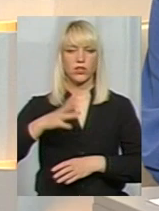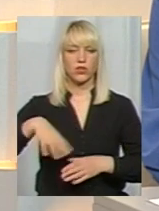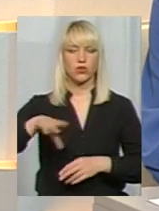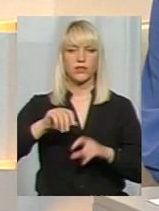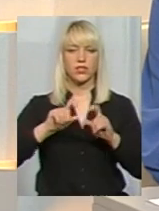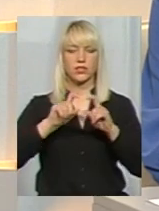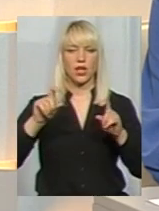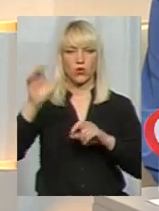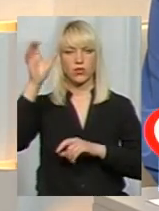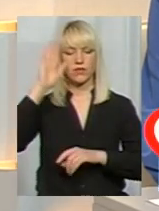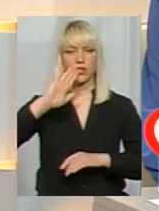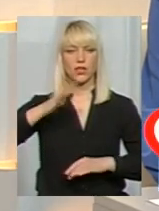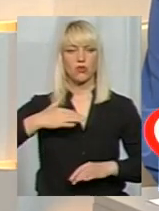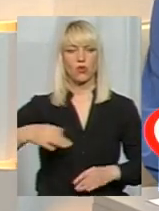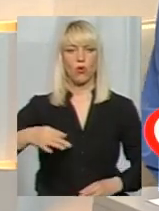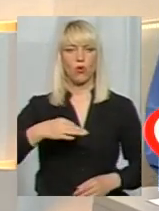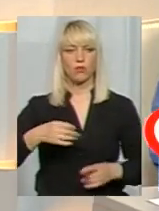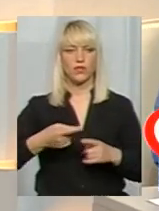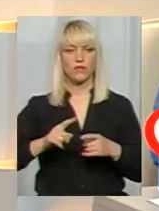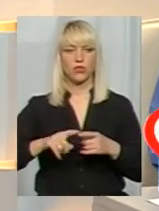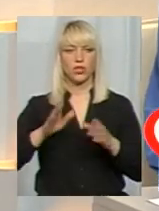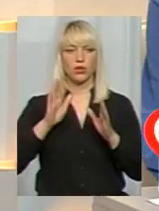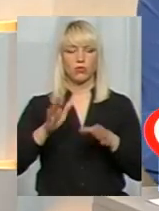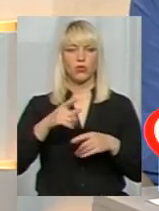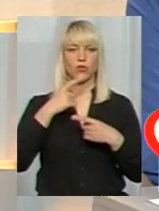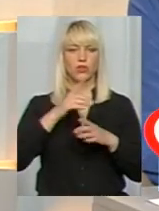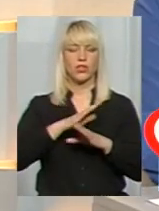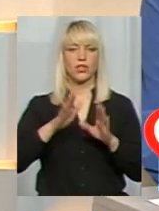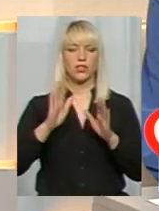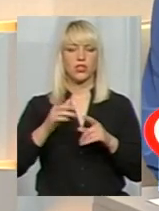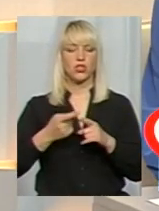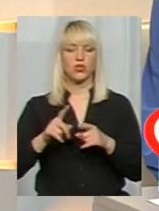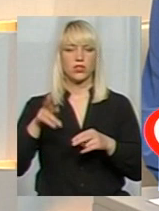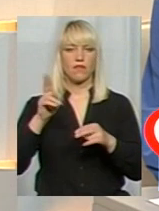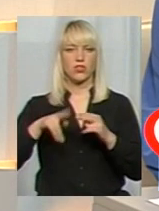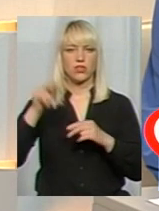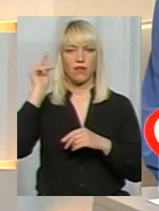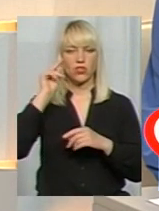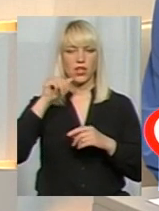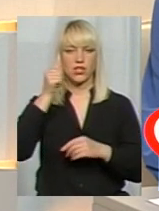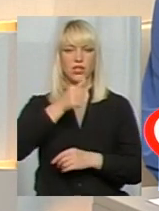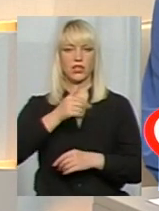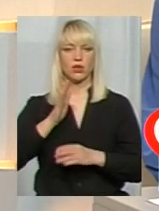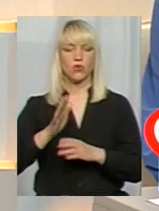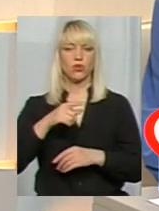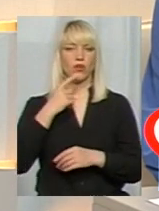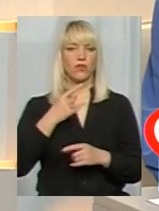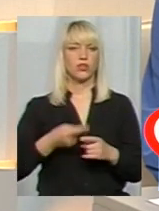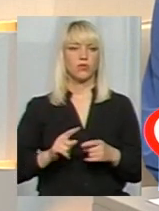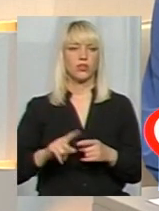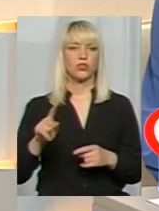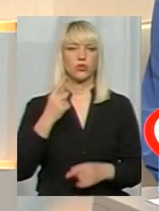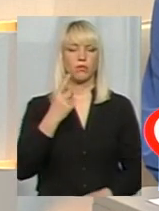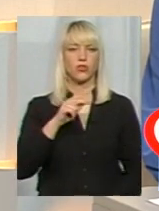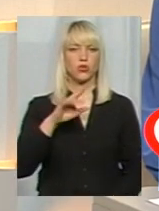освіти нашої області. Вони будуть говорити не тільки про те, що завершився навчальний рік, але й будуть говорити про те, що з 1